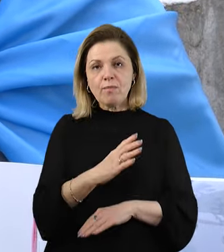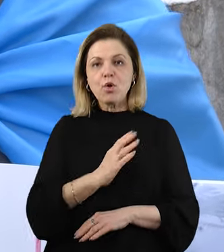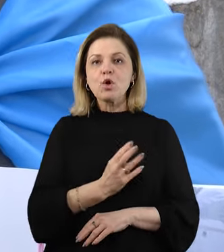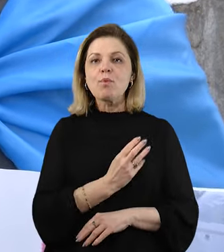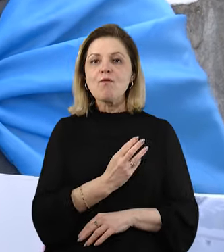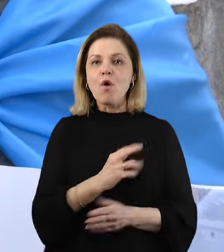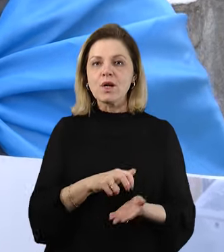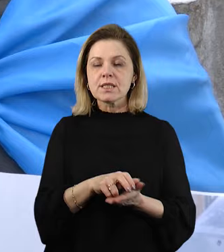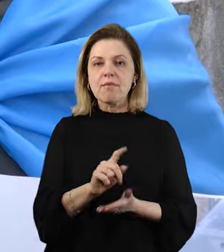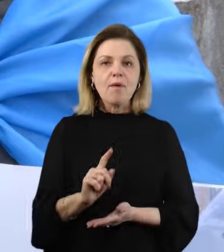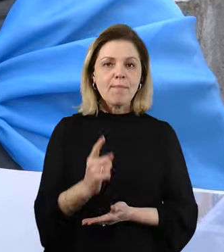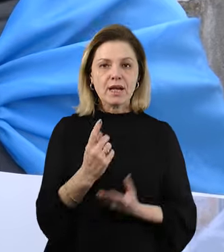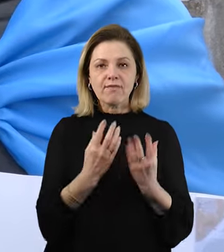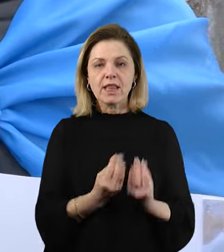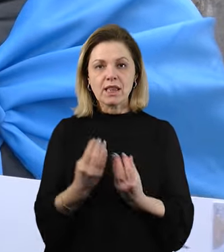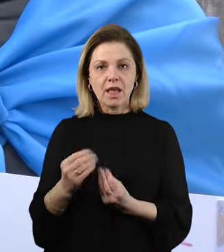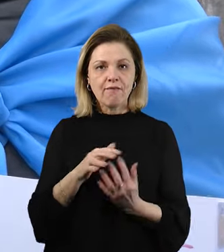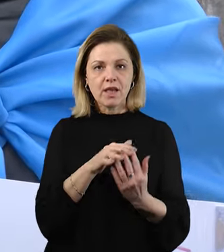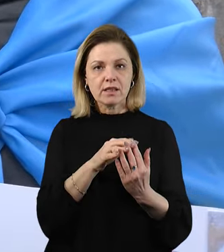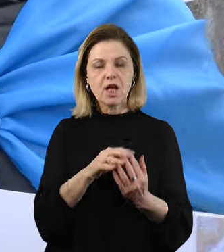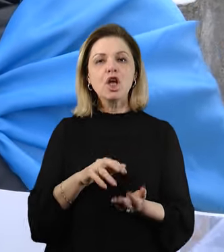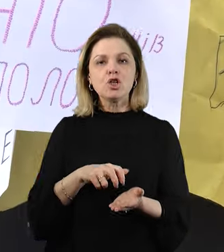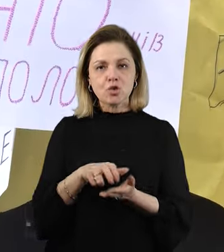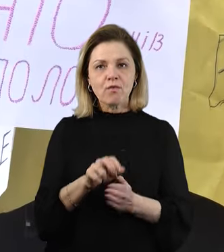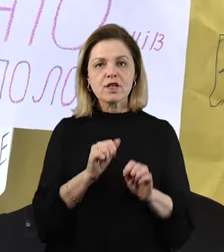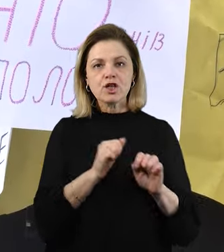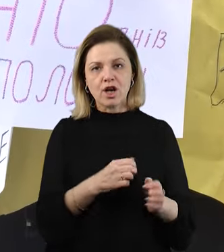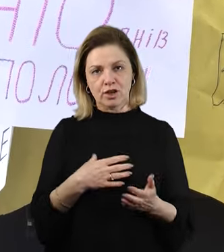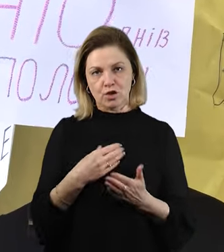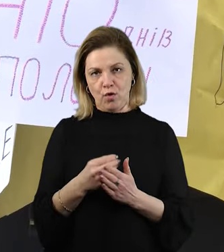йшов захищати свою родину, по-перше.